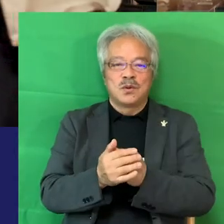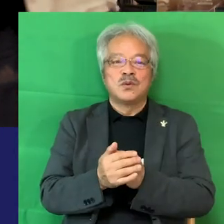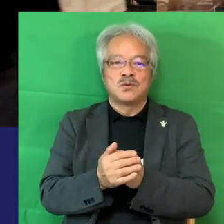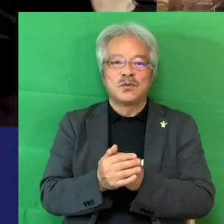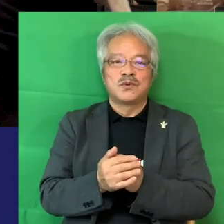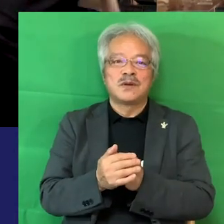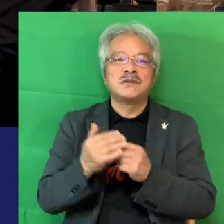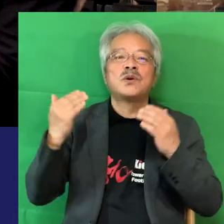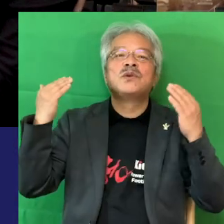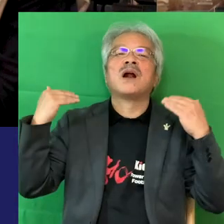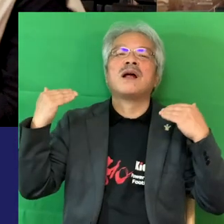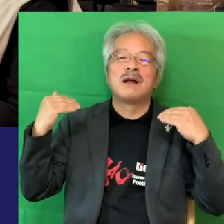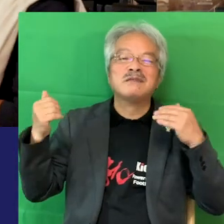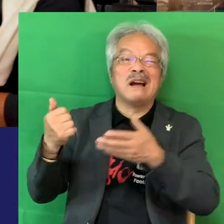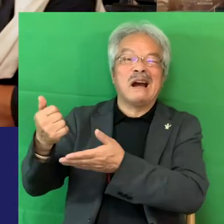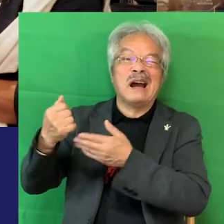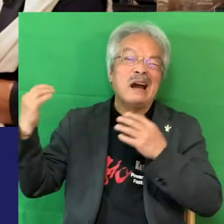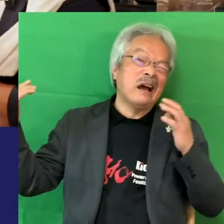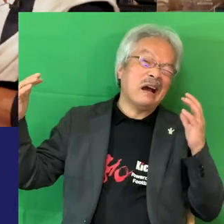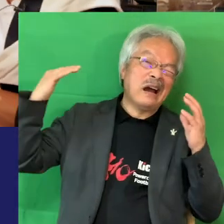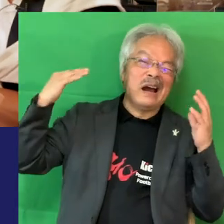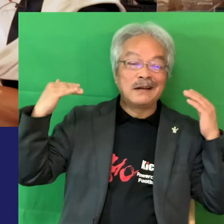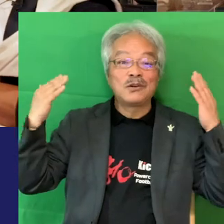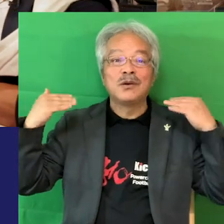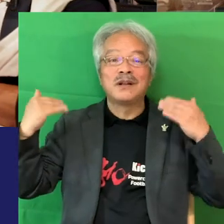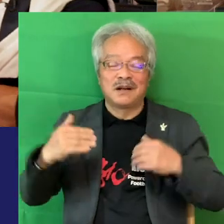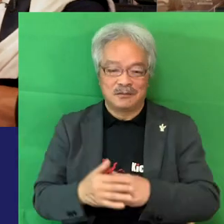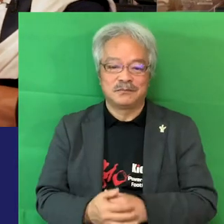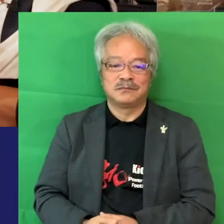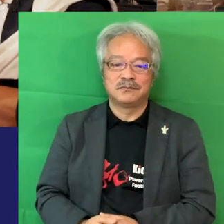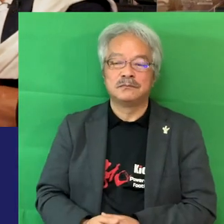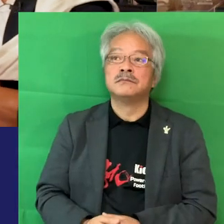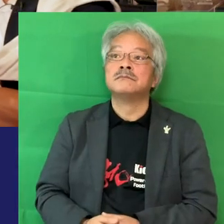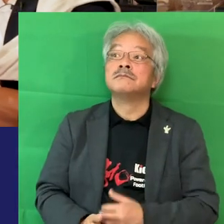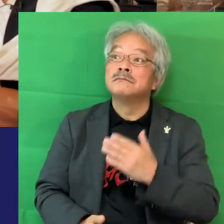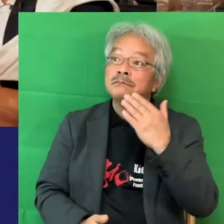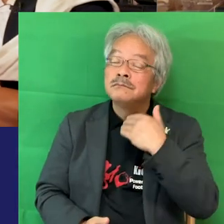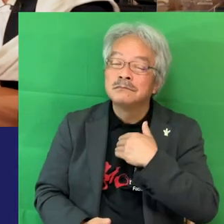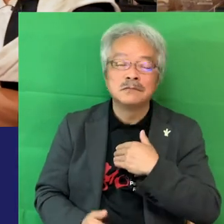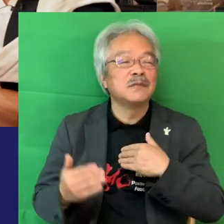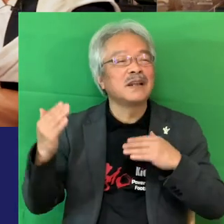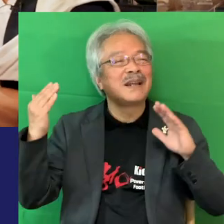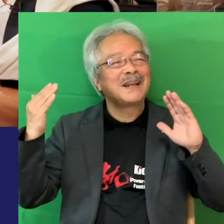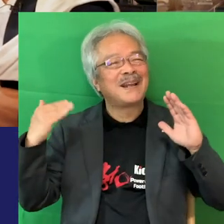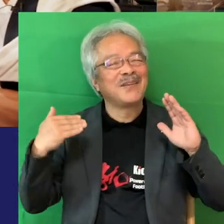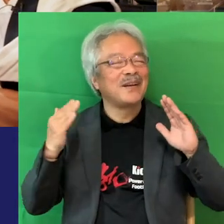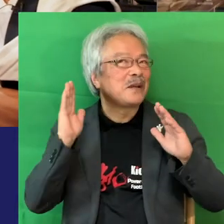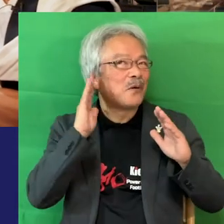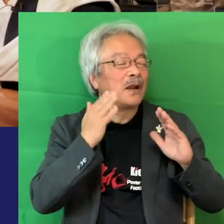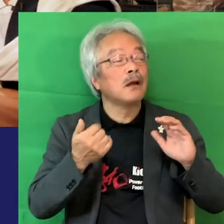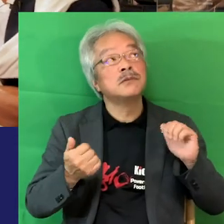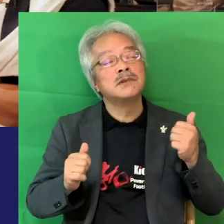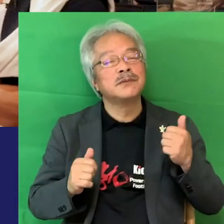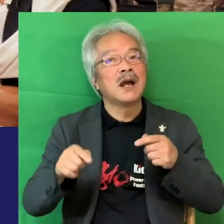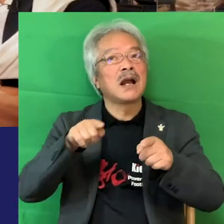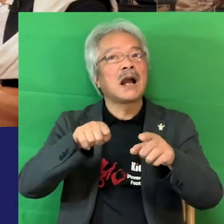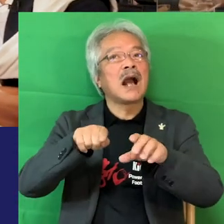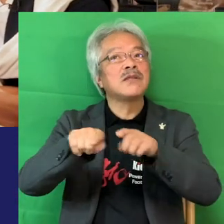かったね本当?聞こえてないよへー聞こえないふり監督の言ってることも聞こえふりしてましたから